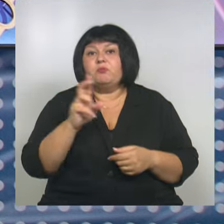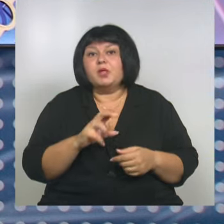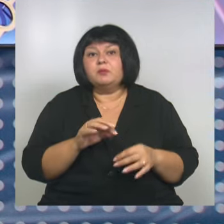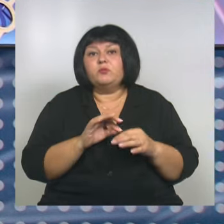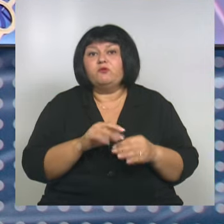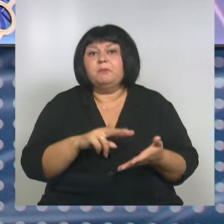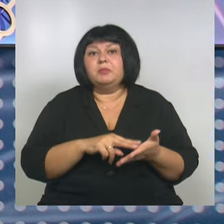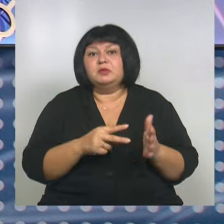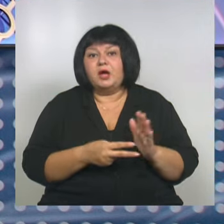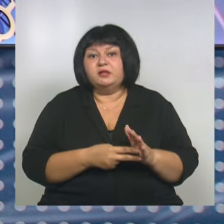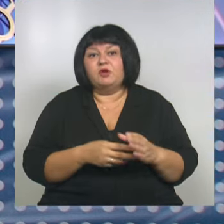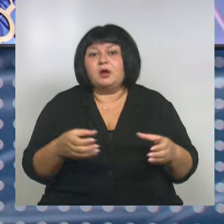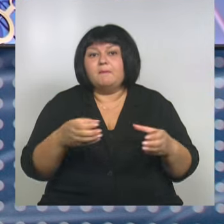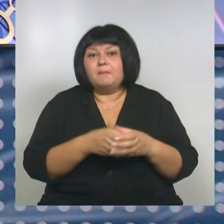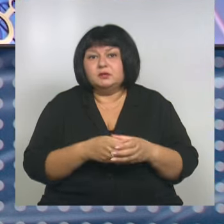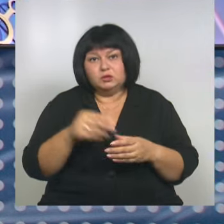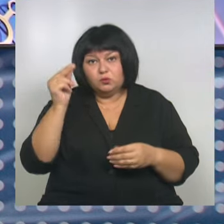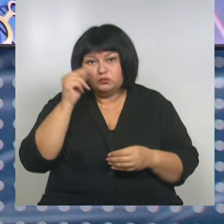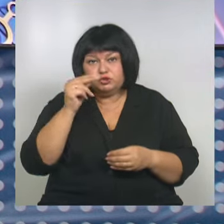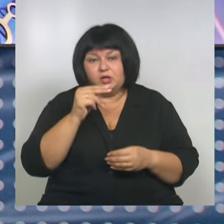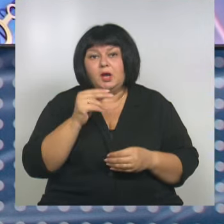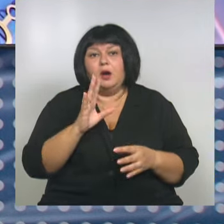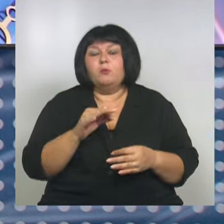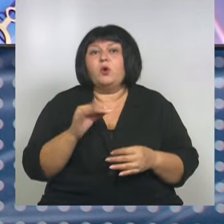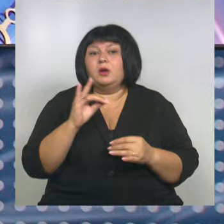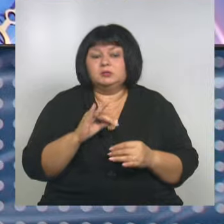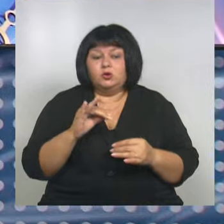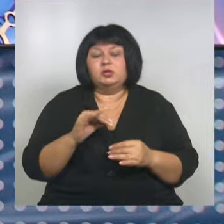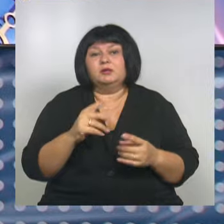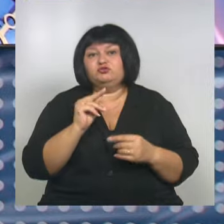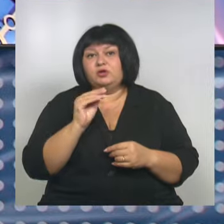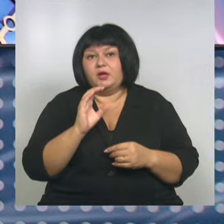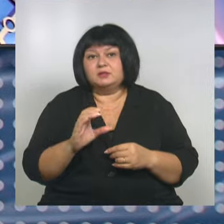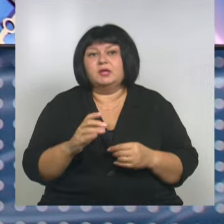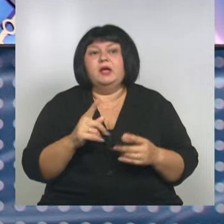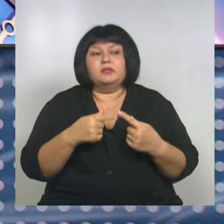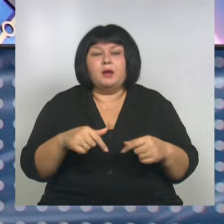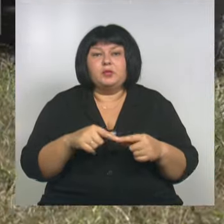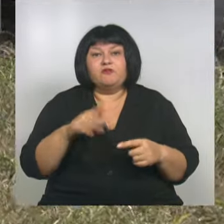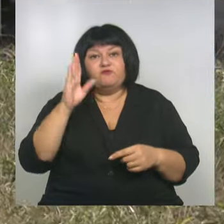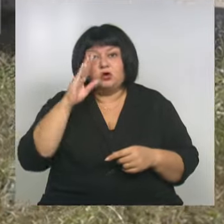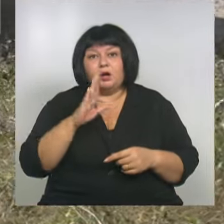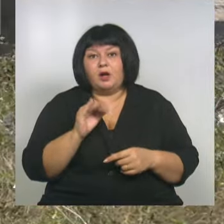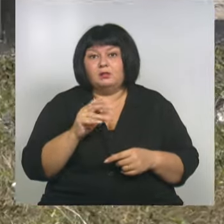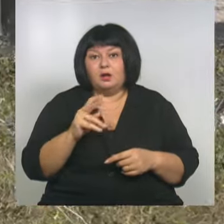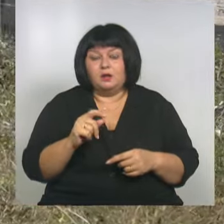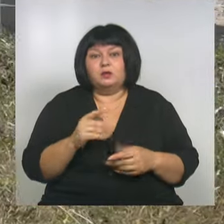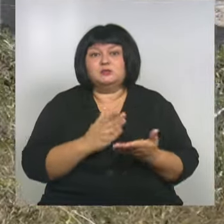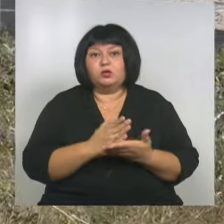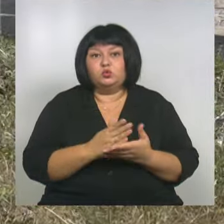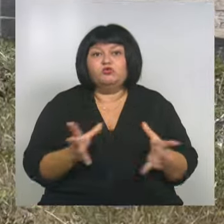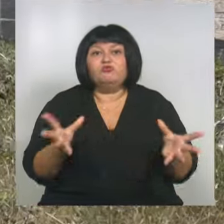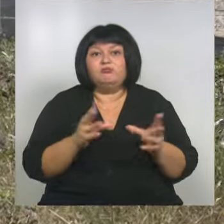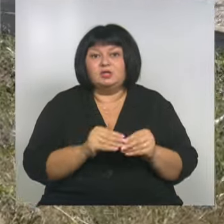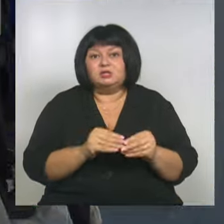провели плановые командно-штабные учения. По легенде, чрезвычайная ситуация на объекте водоканала. Сотрудники вместе